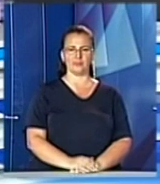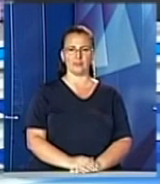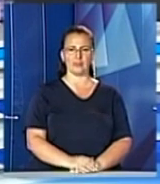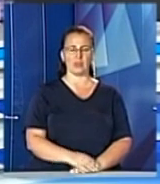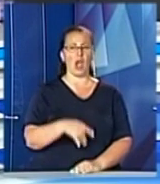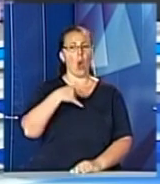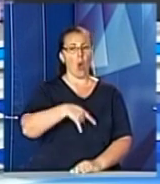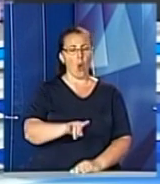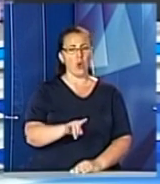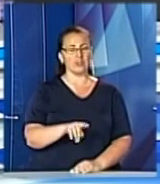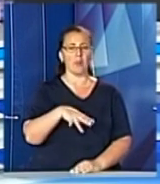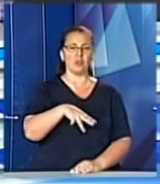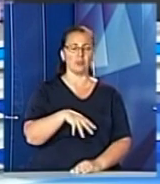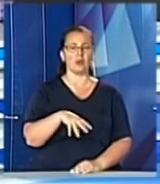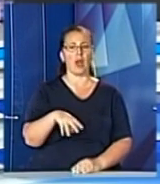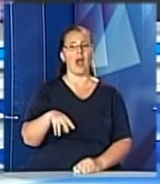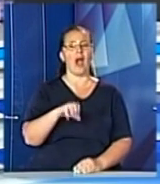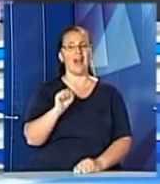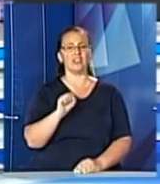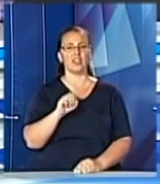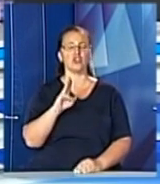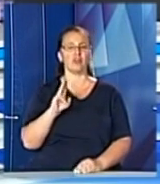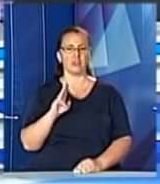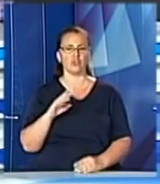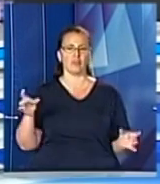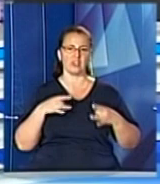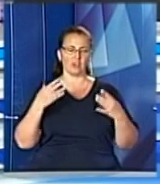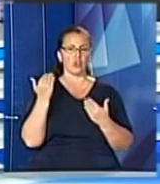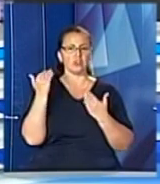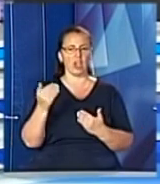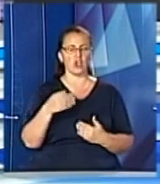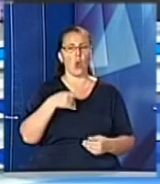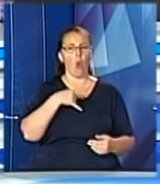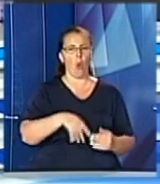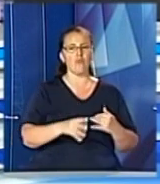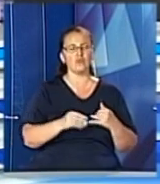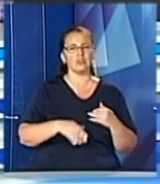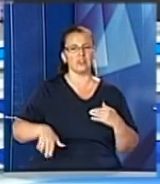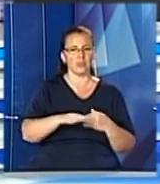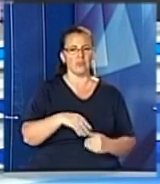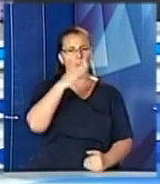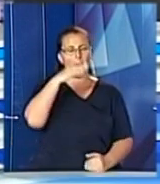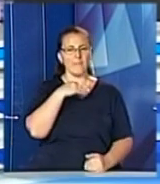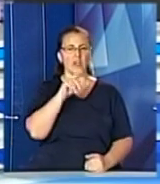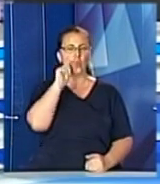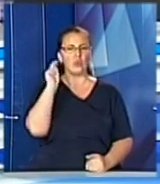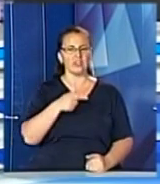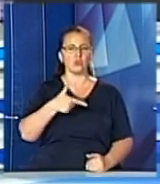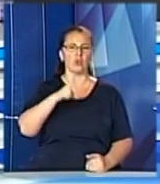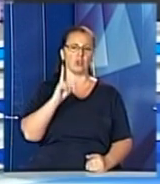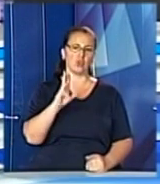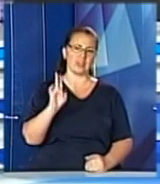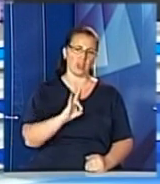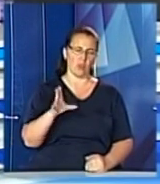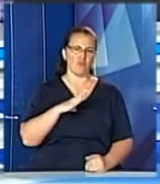родини митрополита Андрея Шептицького відсвяткували і на його батьківщині. Батько української греко-католицької церкви був